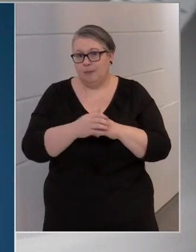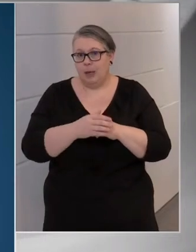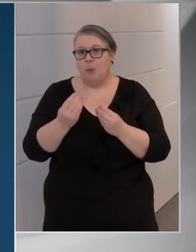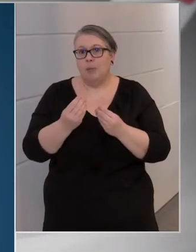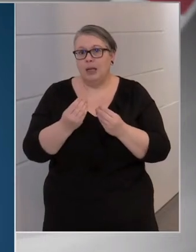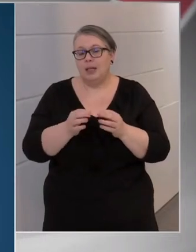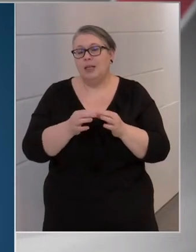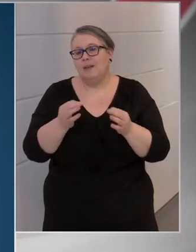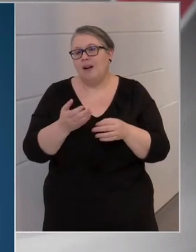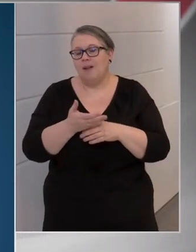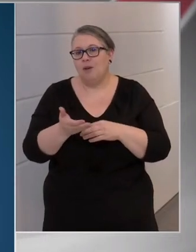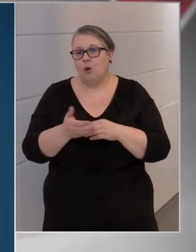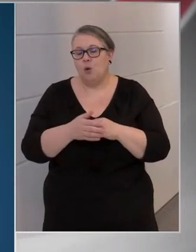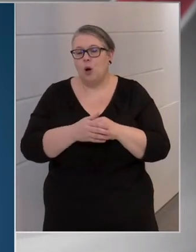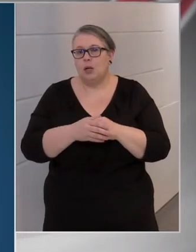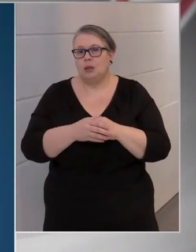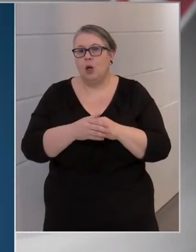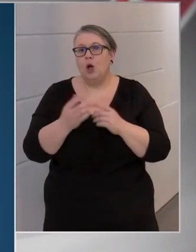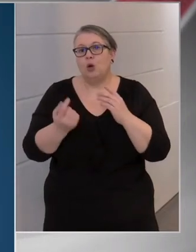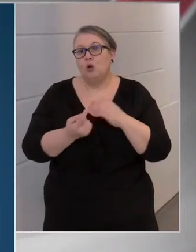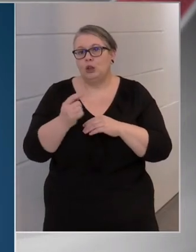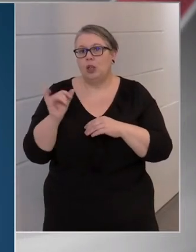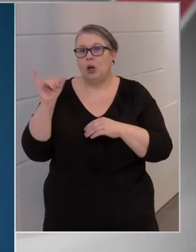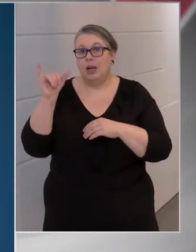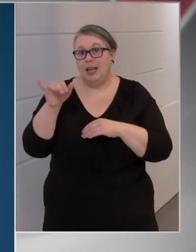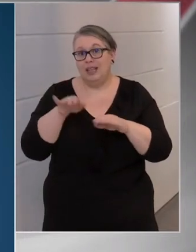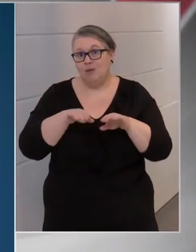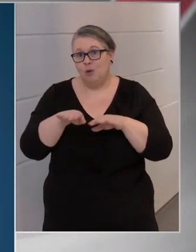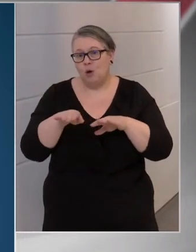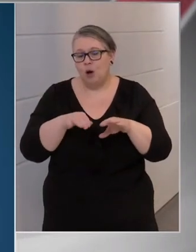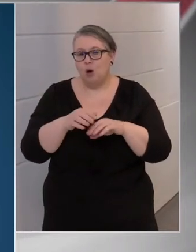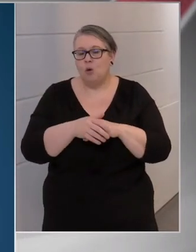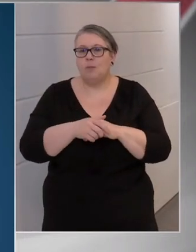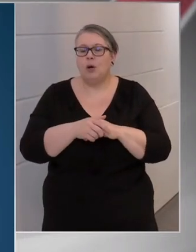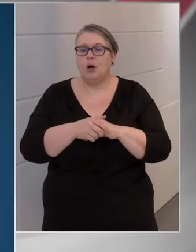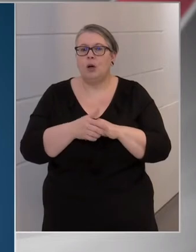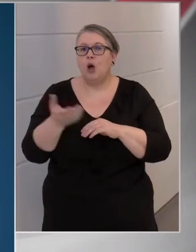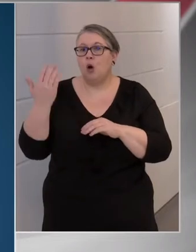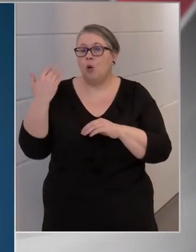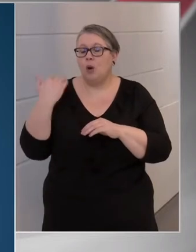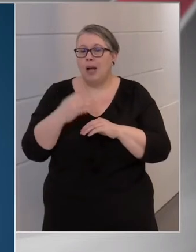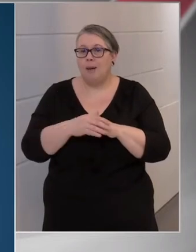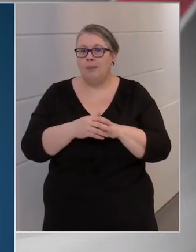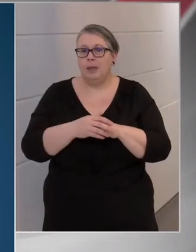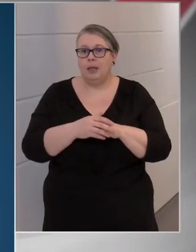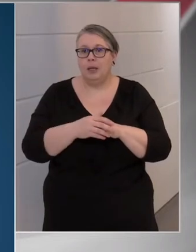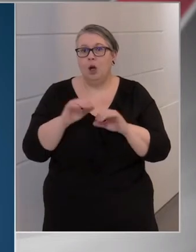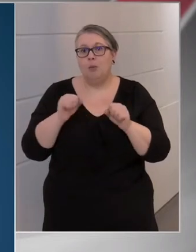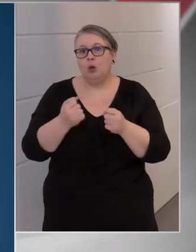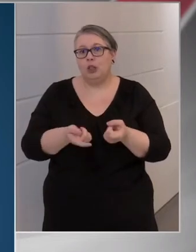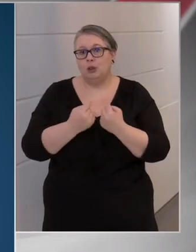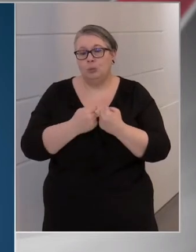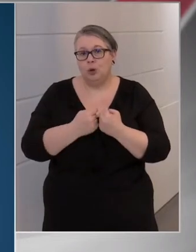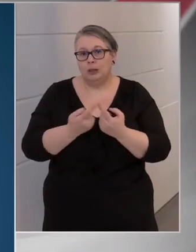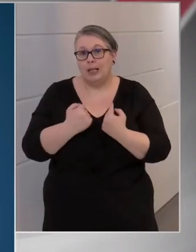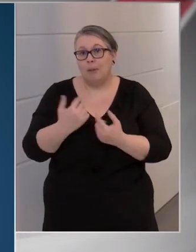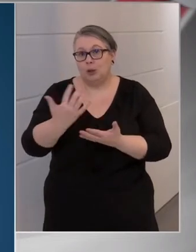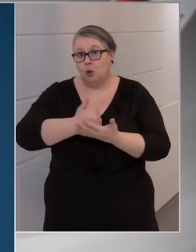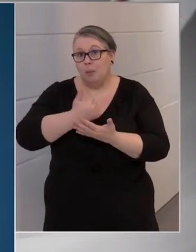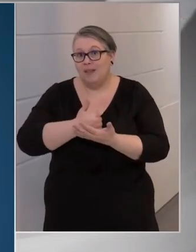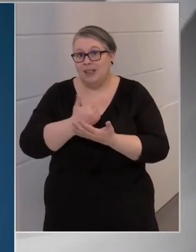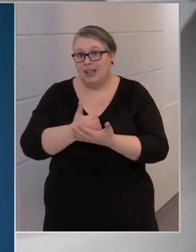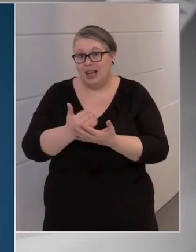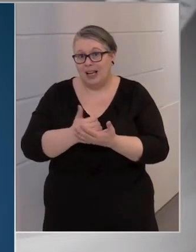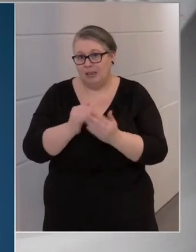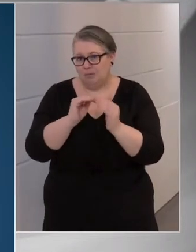nyilvánvaló, hogy különösen a légi forgalomban a korábbi működésből származó bevételeket